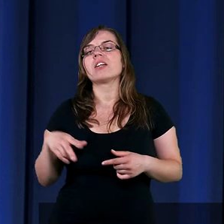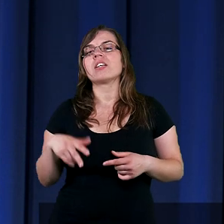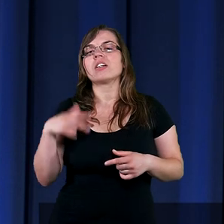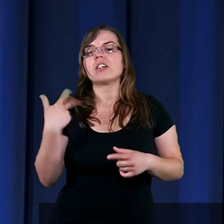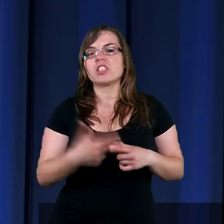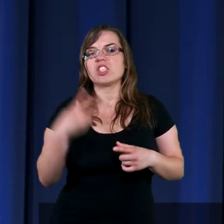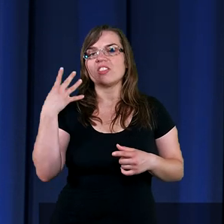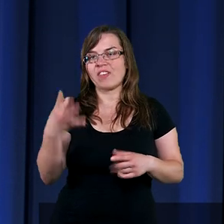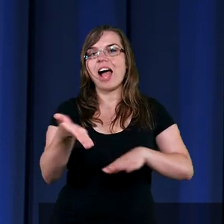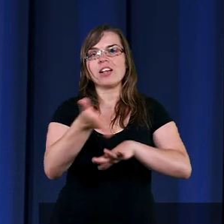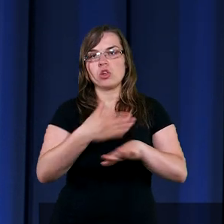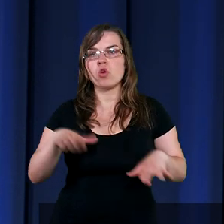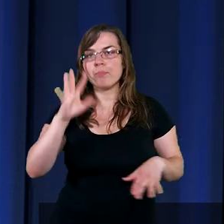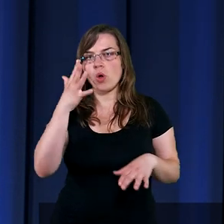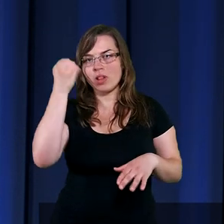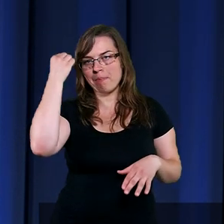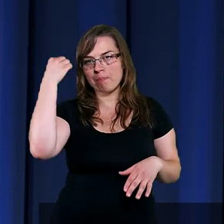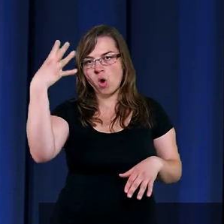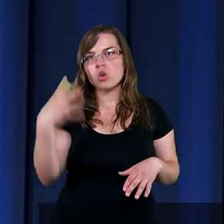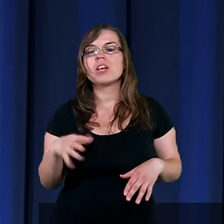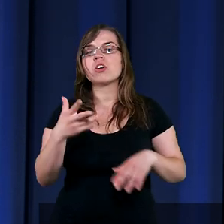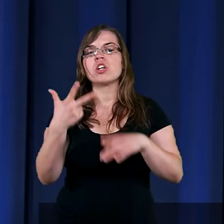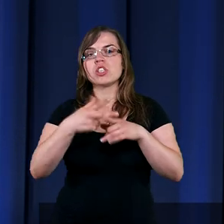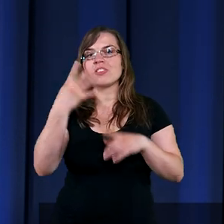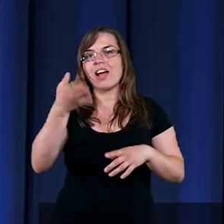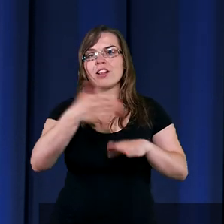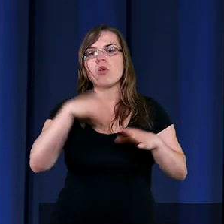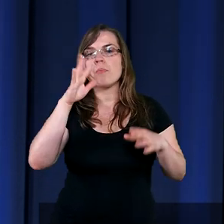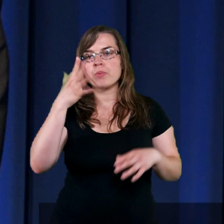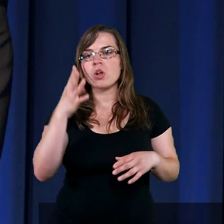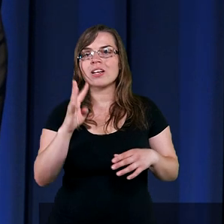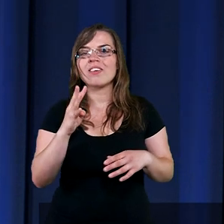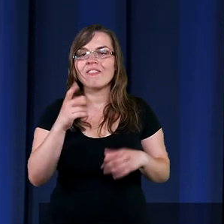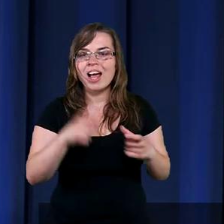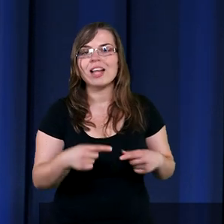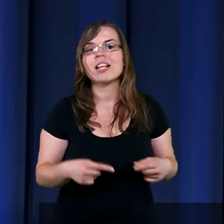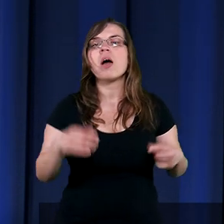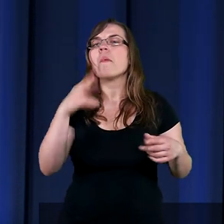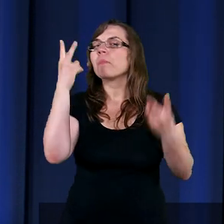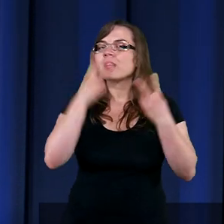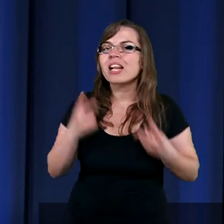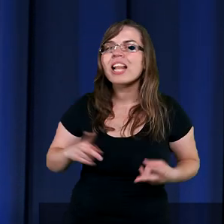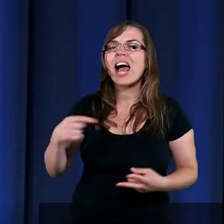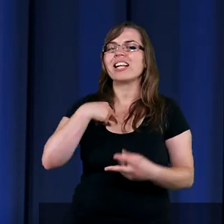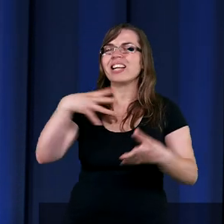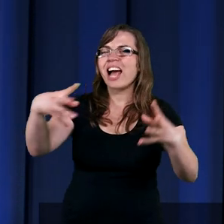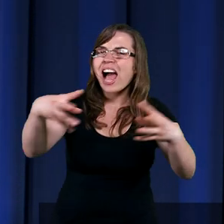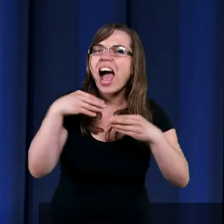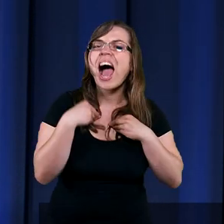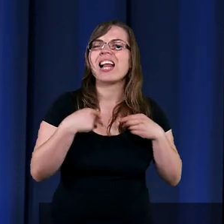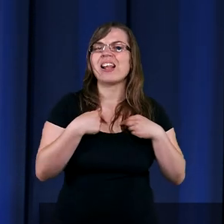34 rozdział i 5 werset. Otwórzcie ze mną ten werset. Przeczytajcie ze mną najsmutniejszy